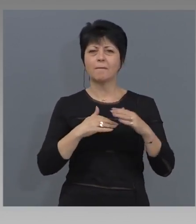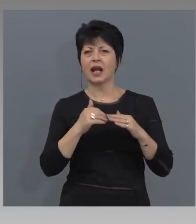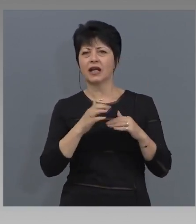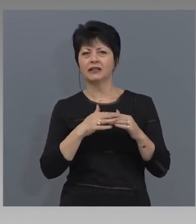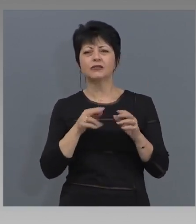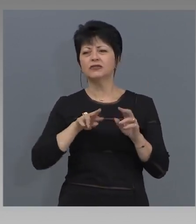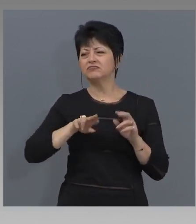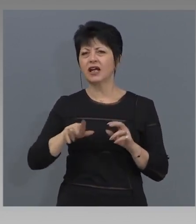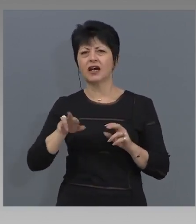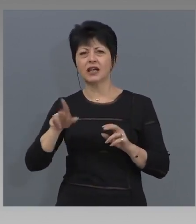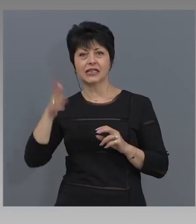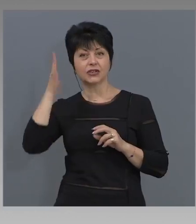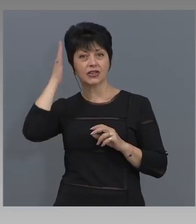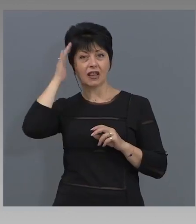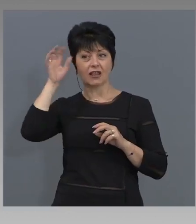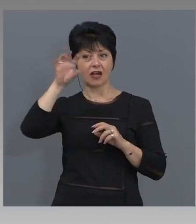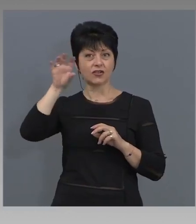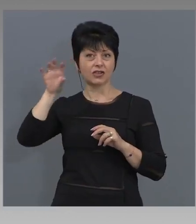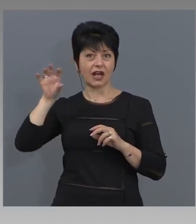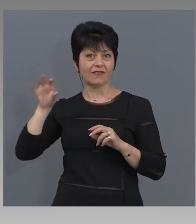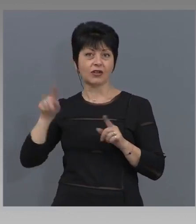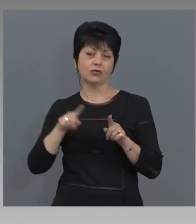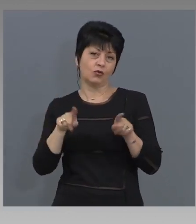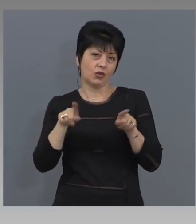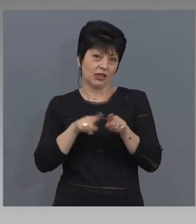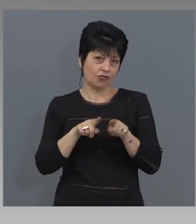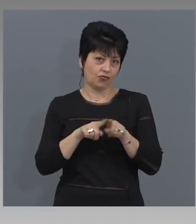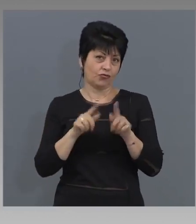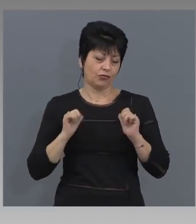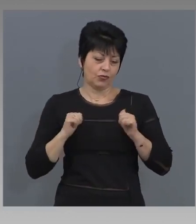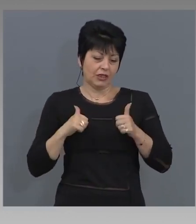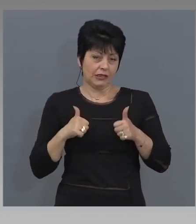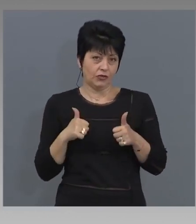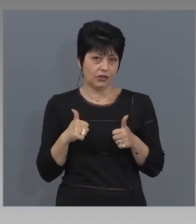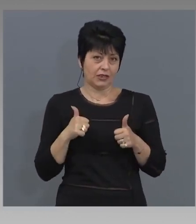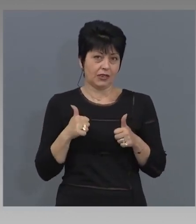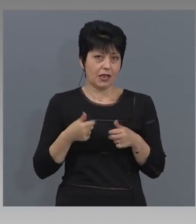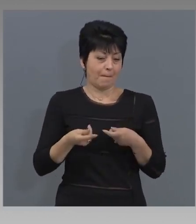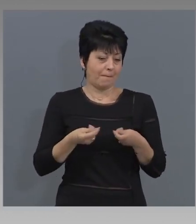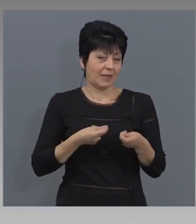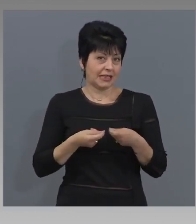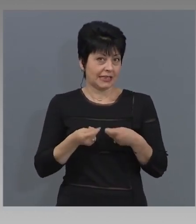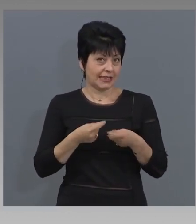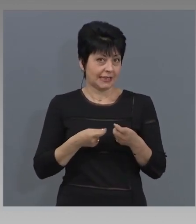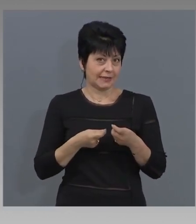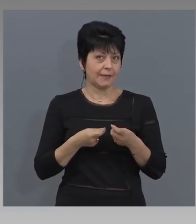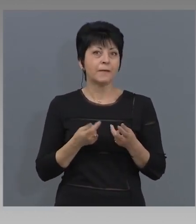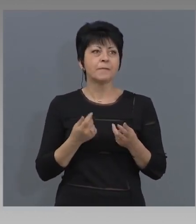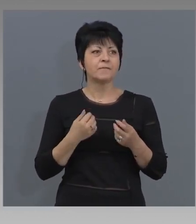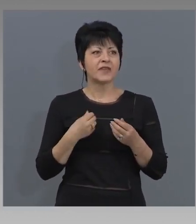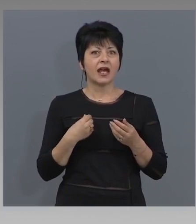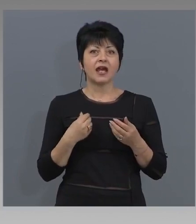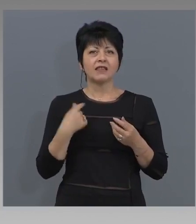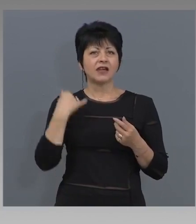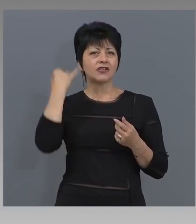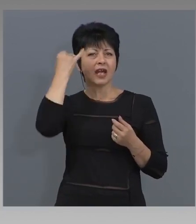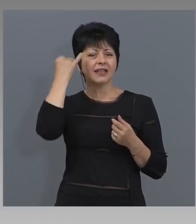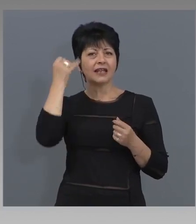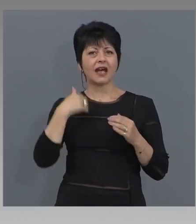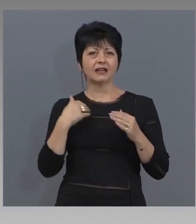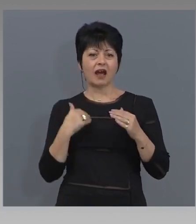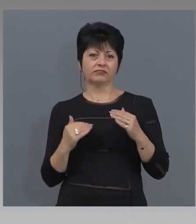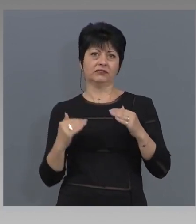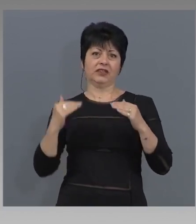страни, които също развиват туристическия бизнес. Идеята е да качим на ново ниво, на много по-добро ниво